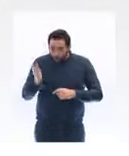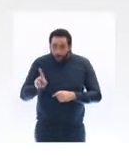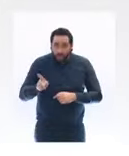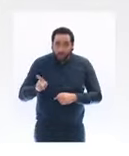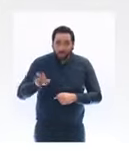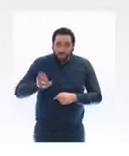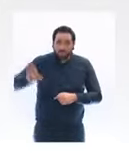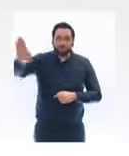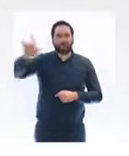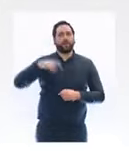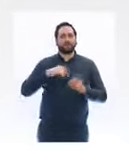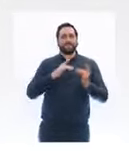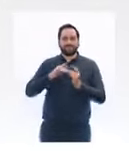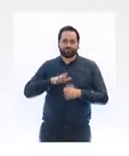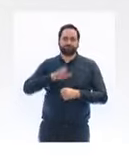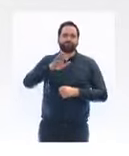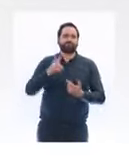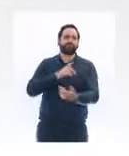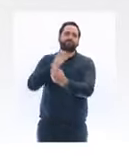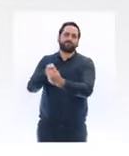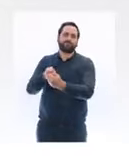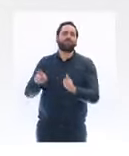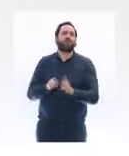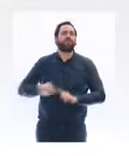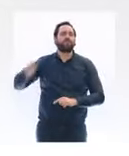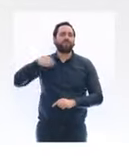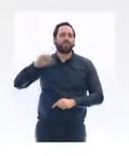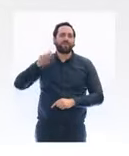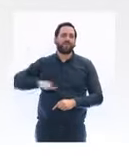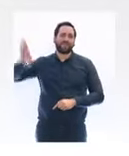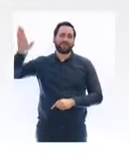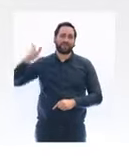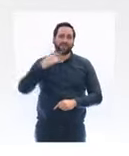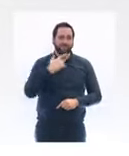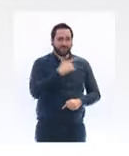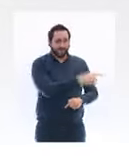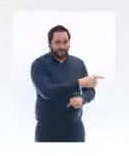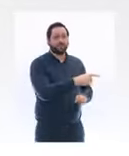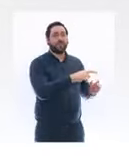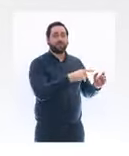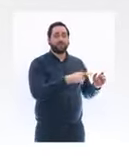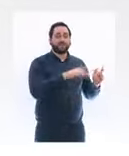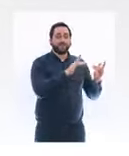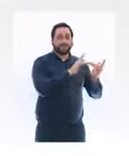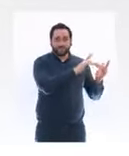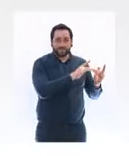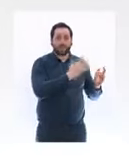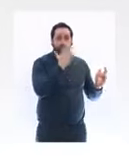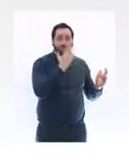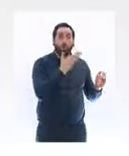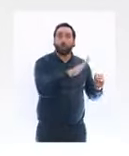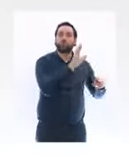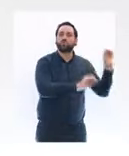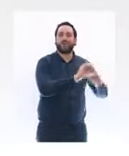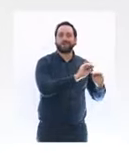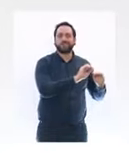les lits de réanimation, c'est comme pendant la première vague, il faut pouvoir libérer de la place dans les réanimations,'est-à-dire déprogrammer des soins qui